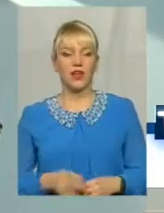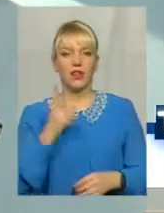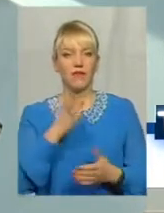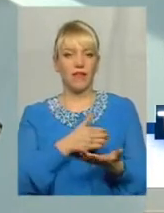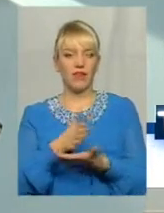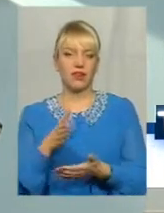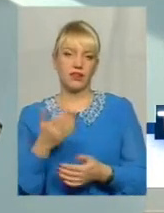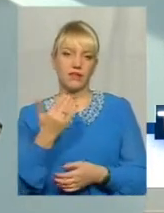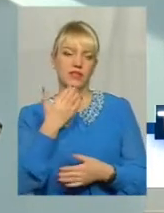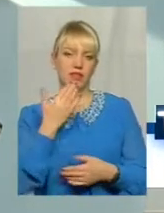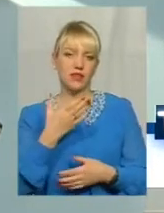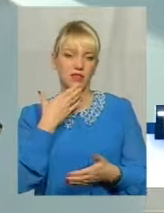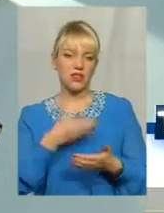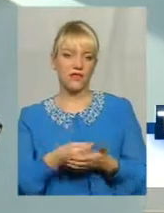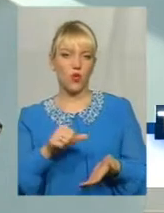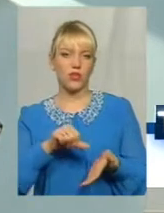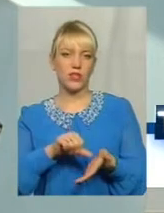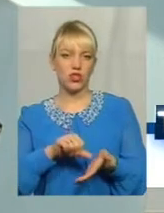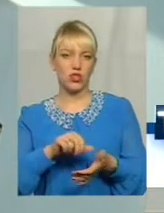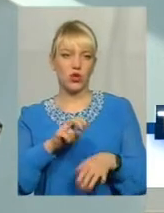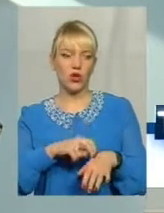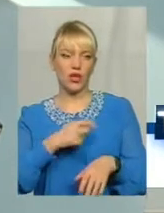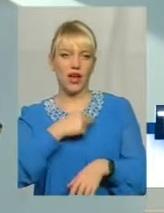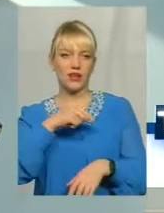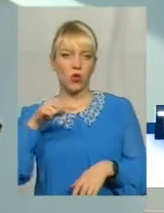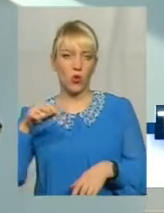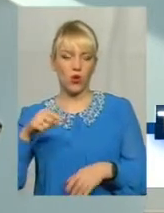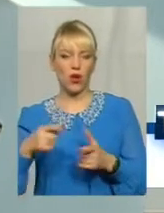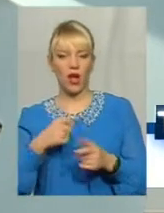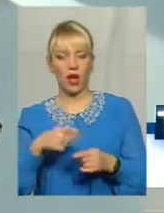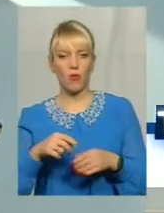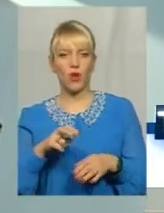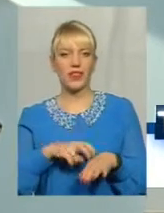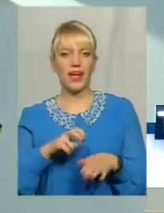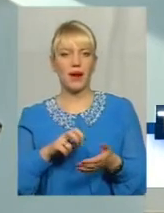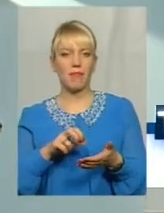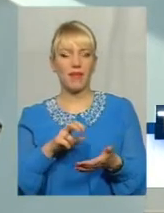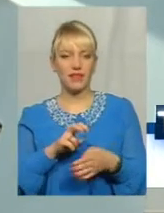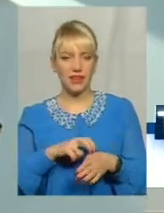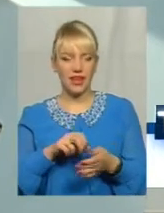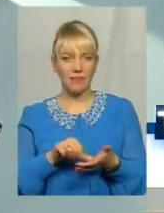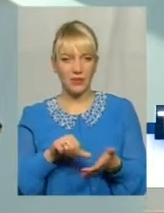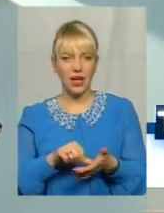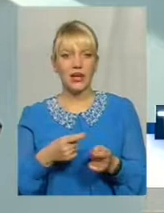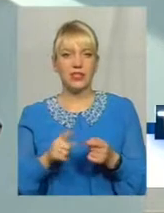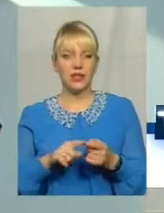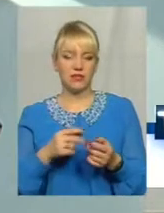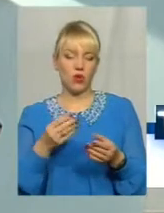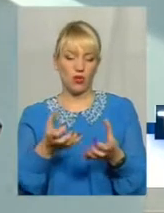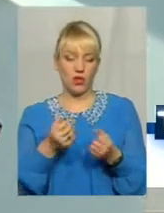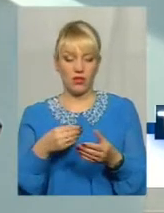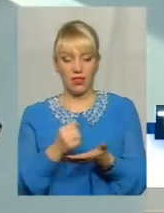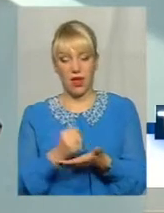варіанти. Ви звертаєтесь до свого дільничого лікаря, кардіолога або терапевта і отримуєте направлення. Це найправильніший